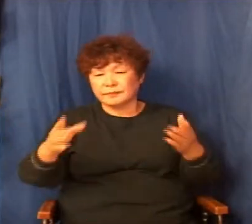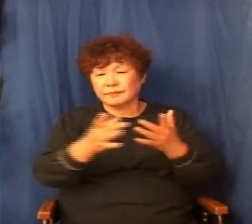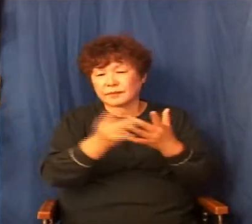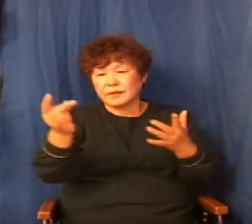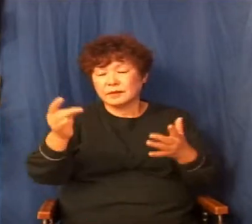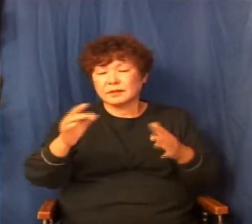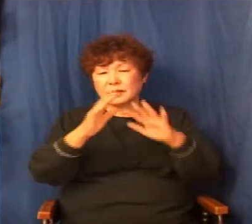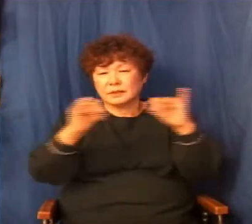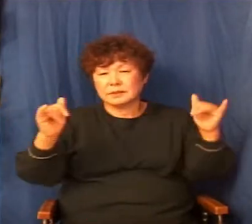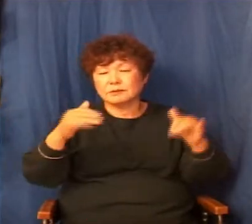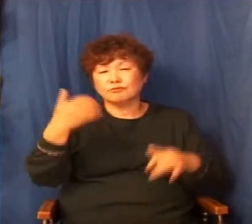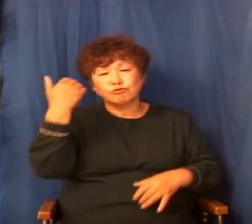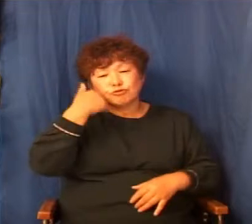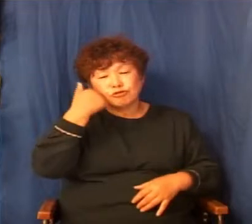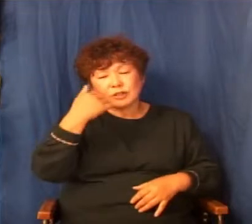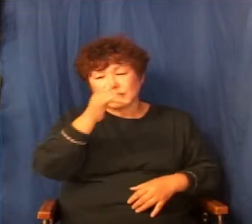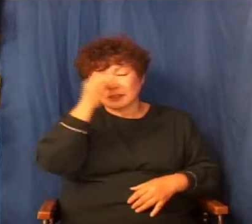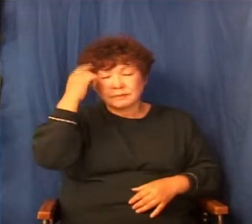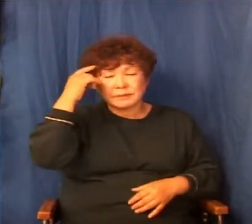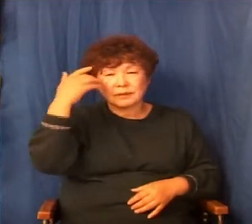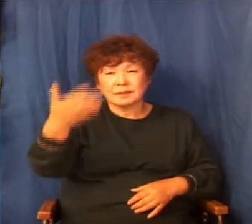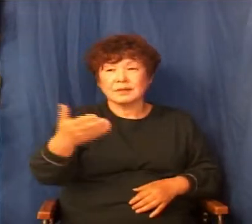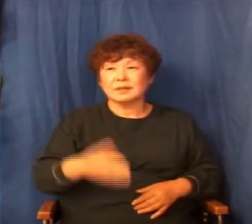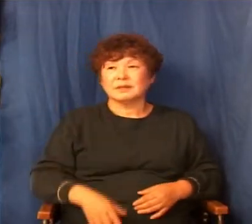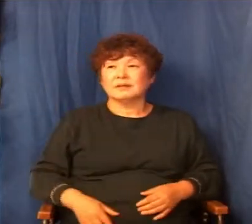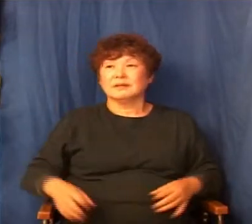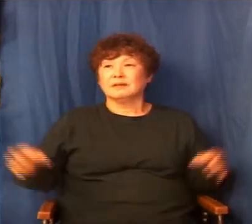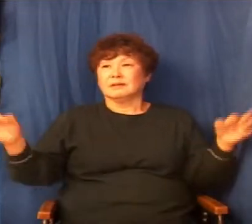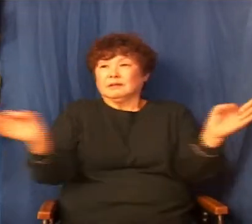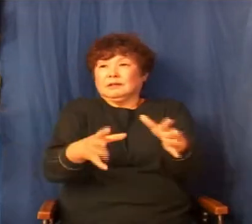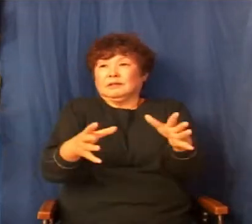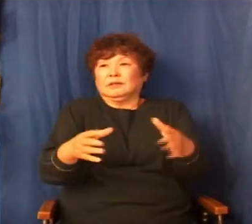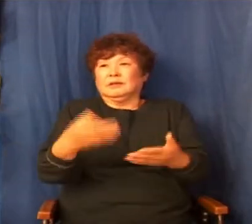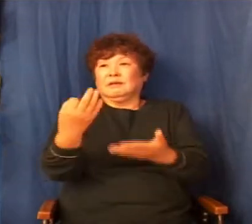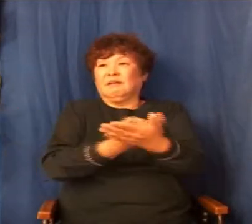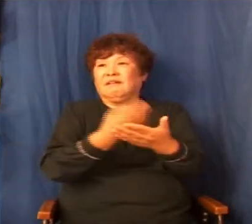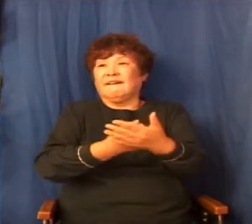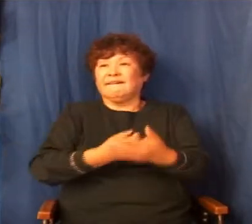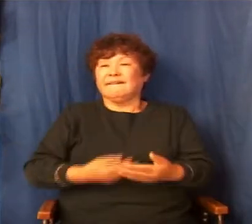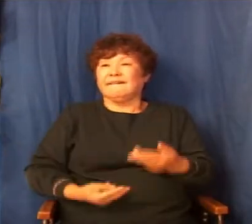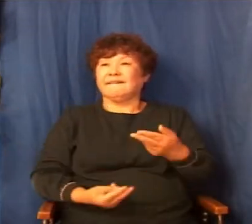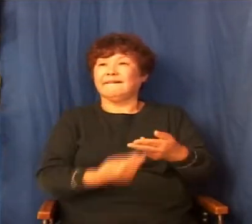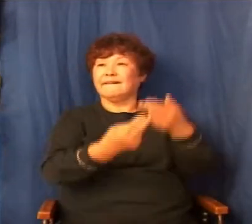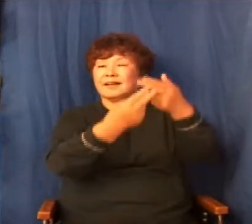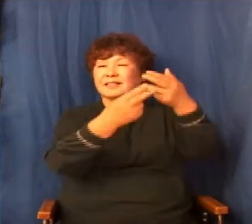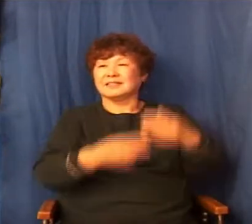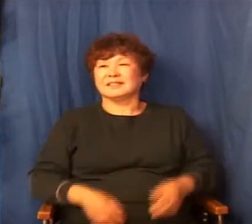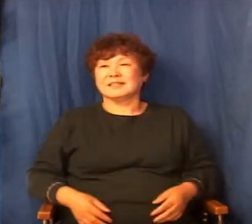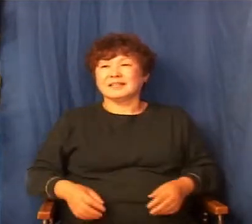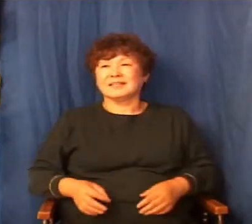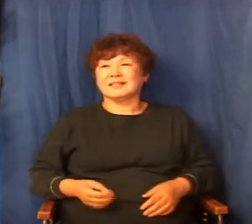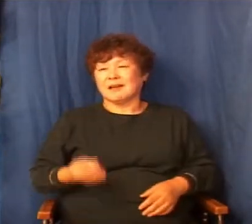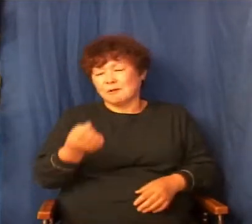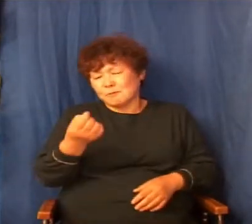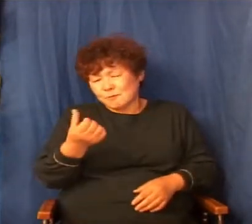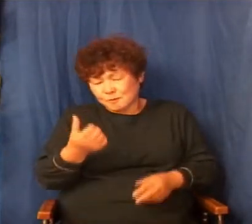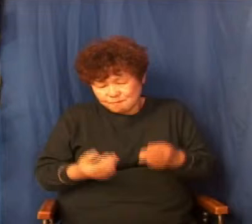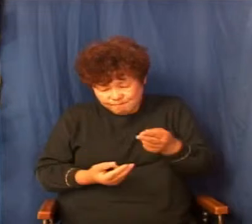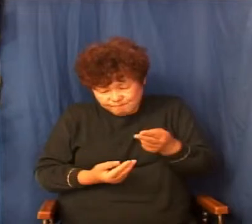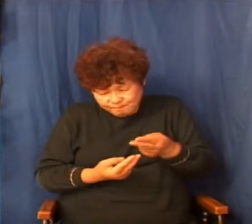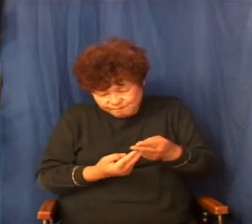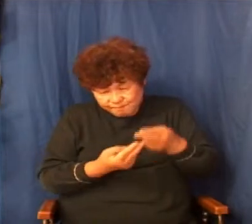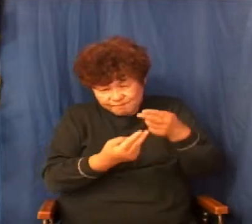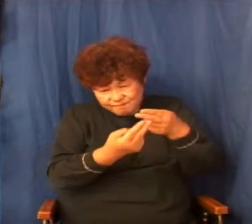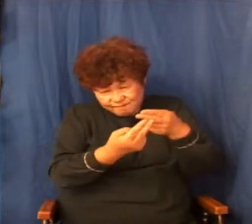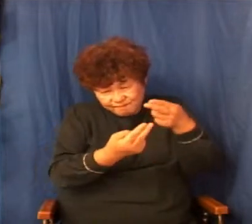한 방에 돈을 확 벌고 싶은 사람이 많지 조금 조금씩 차곡차곡 모아가지고 나는 가야지 이런